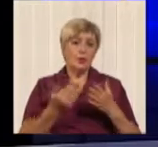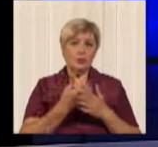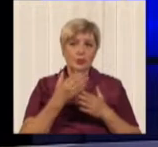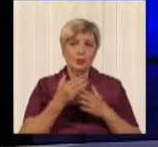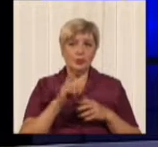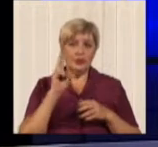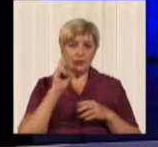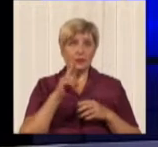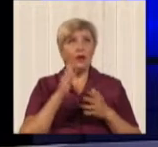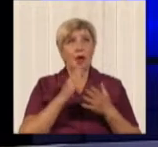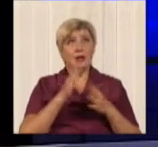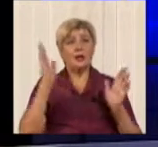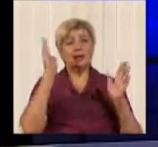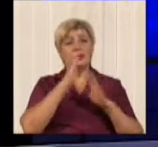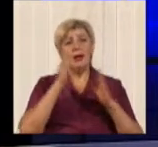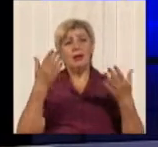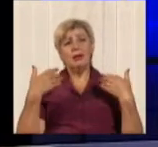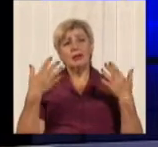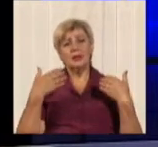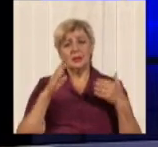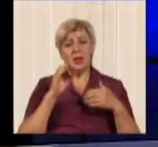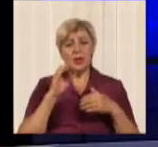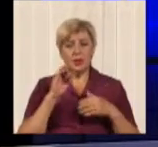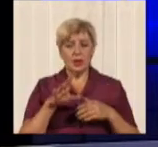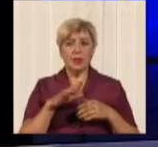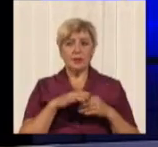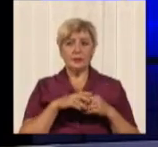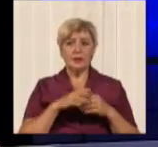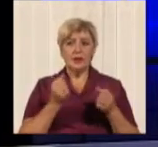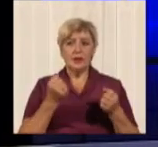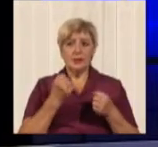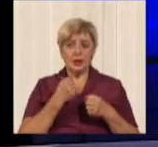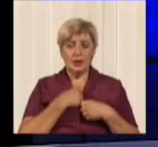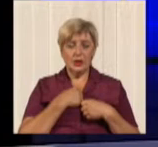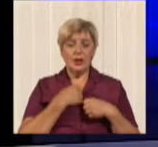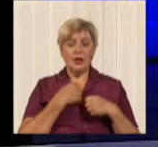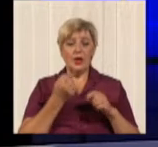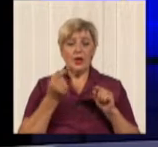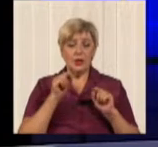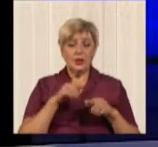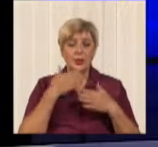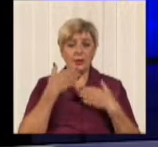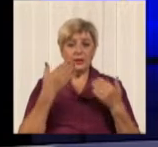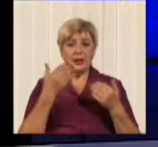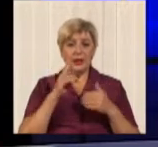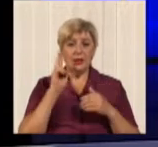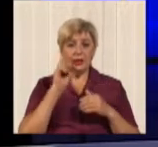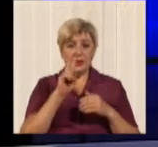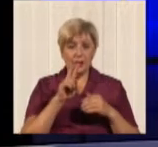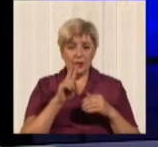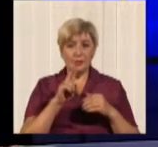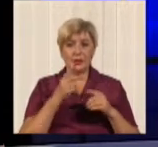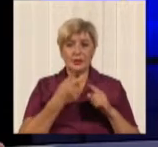тому що там є кондиціонер, працює. Так. К сожалению, те последні партии тролейбусів, які к нам приходили, там є